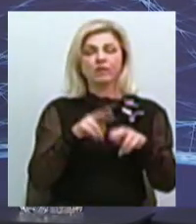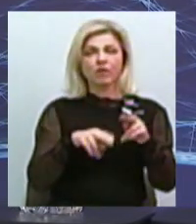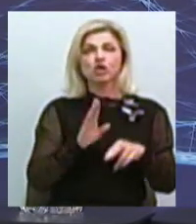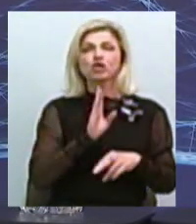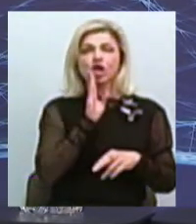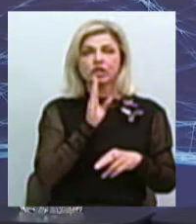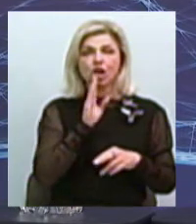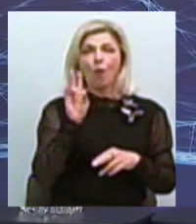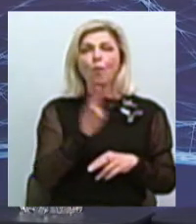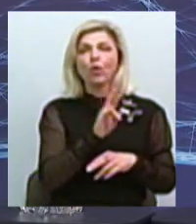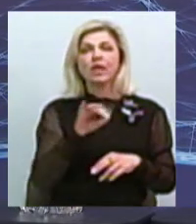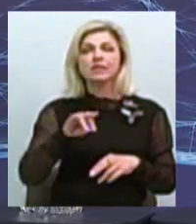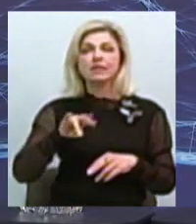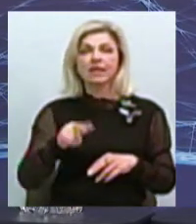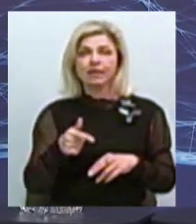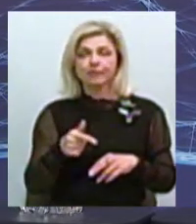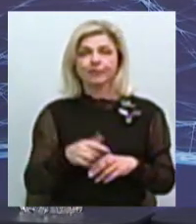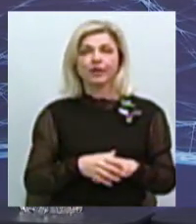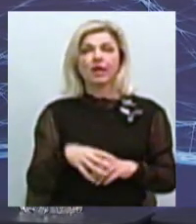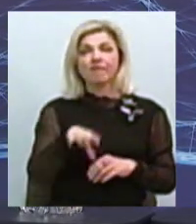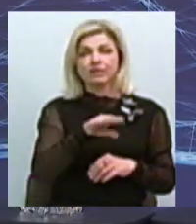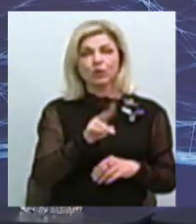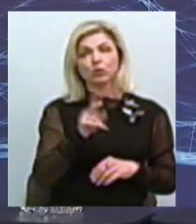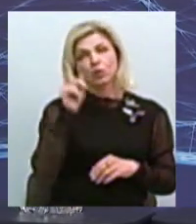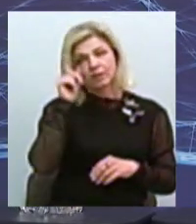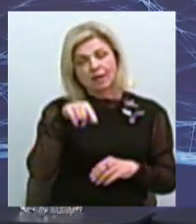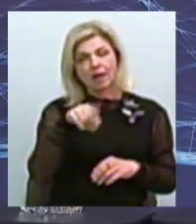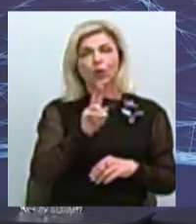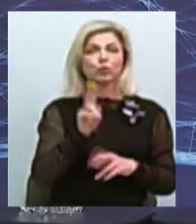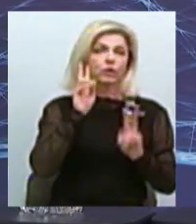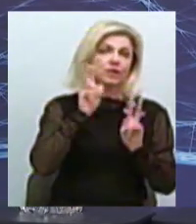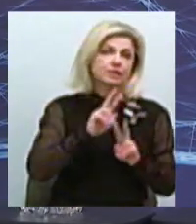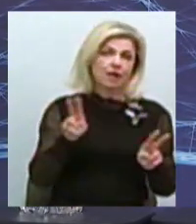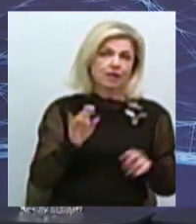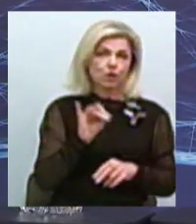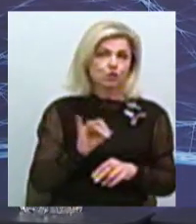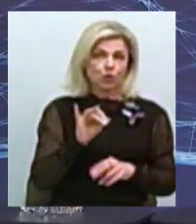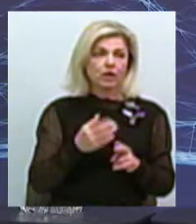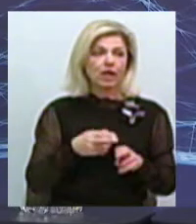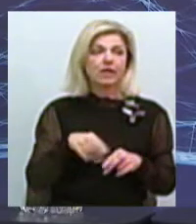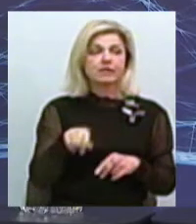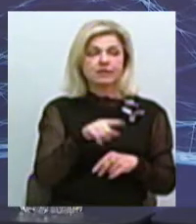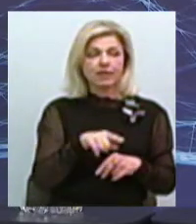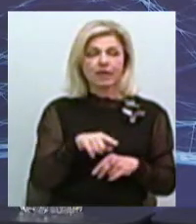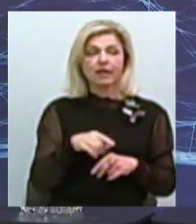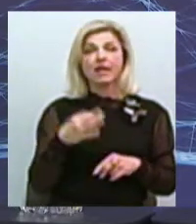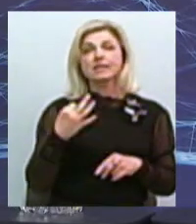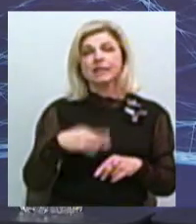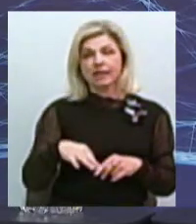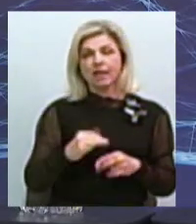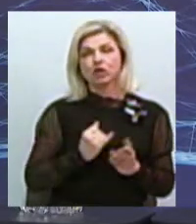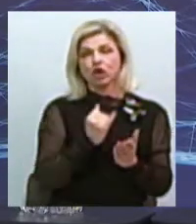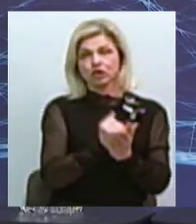жіночого монастиря. Всі, хто знає, хто не знає, відповідно, історію, це сини на честь матері